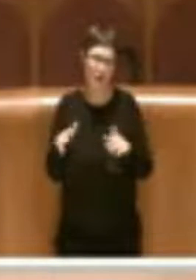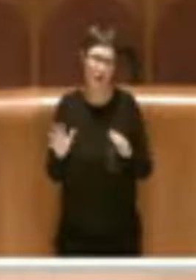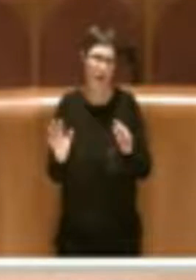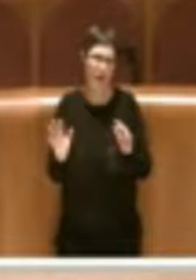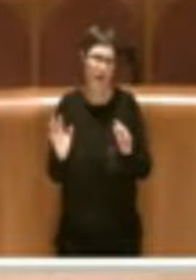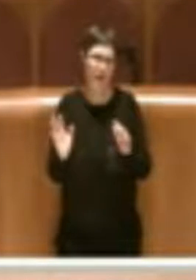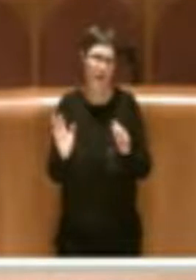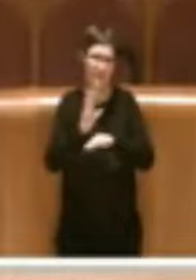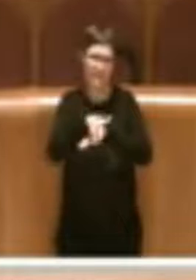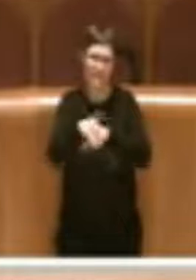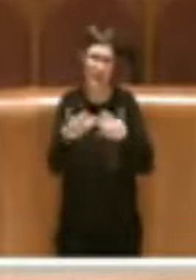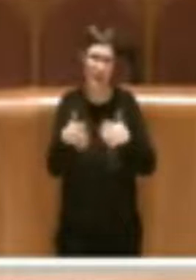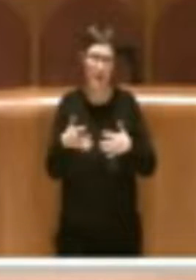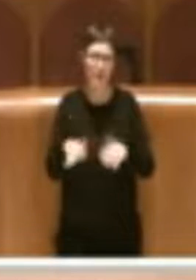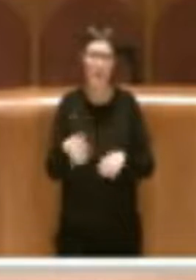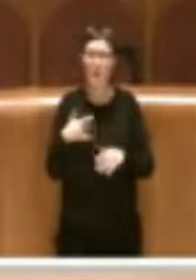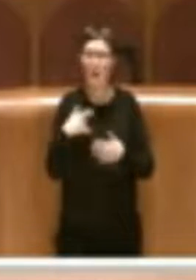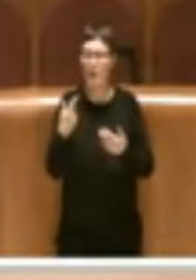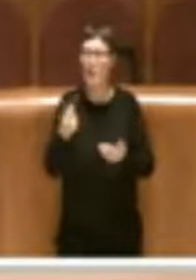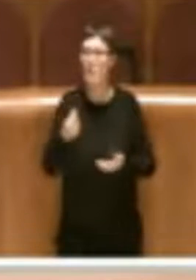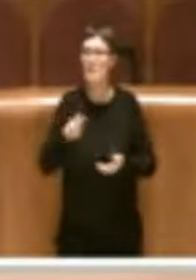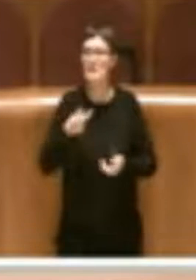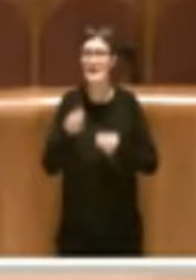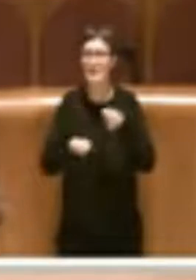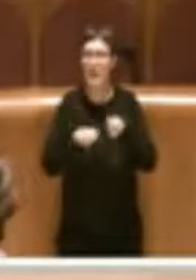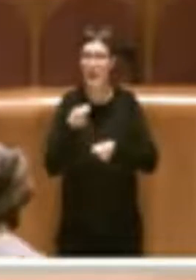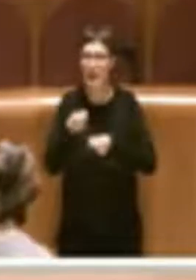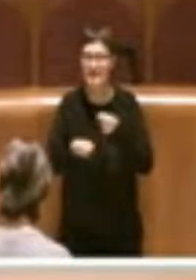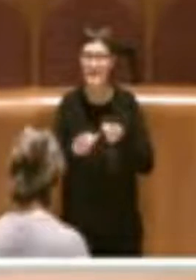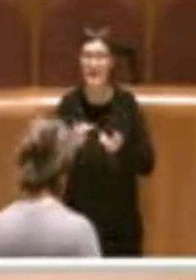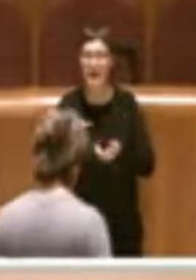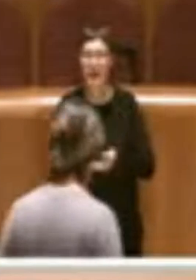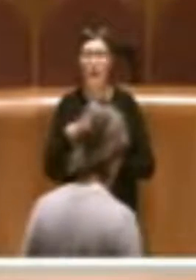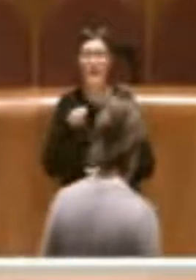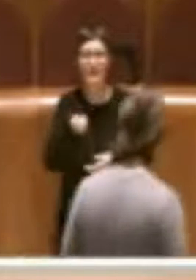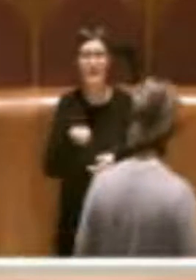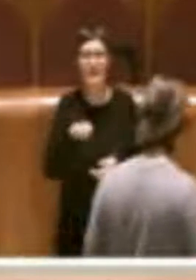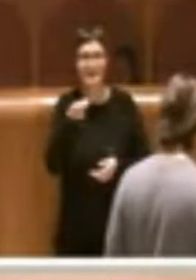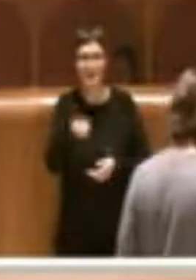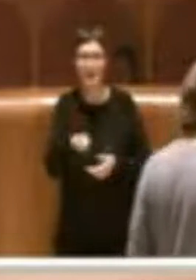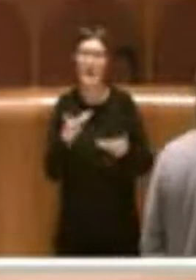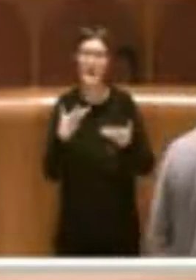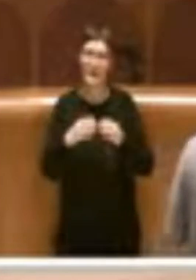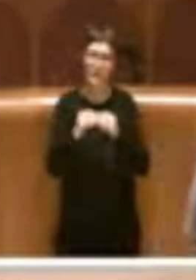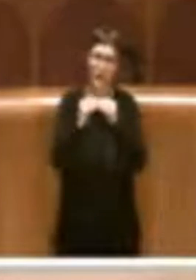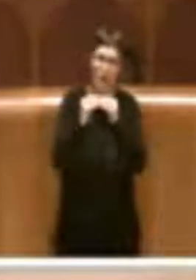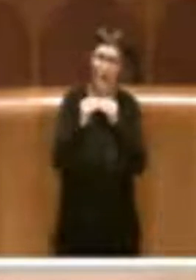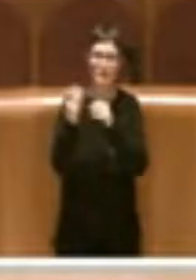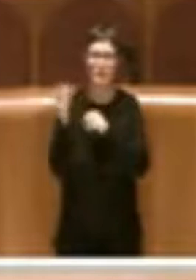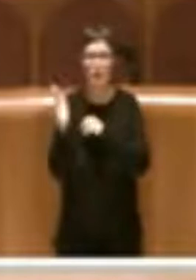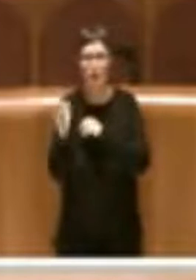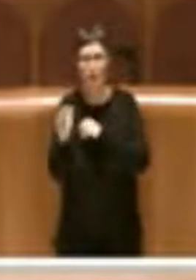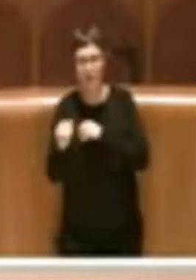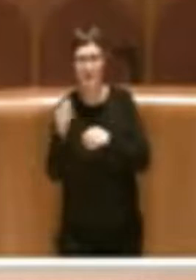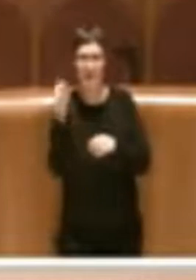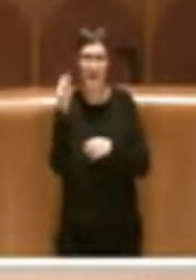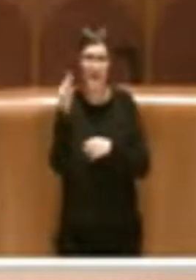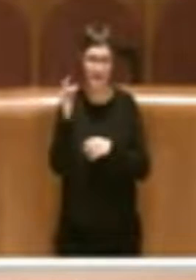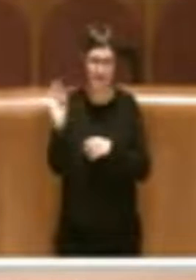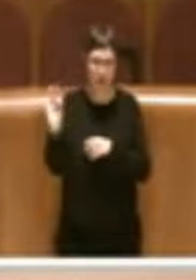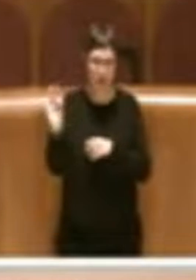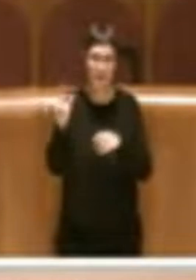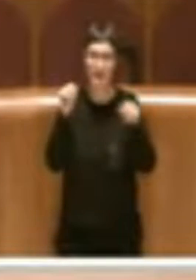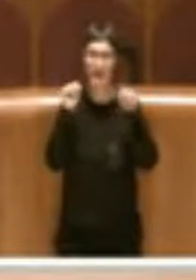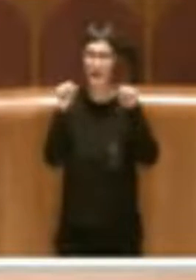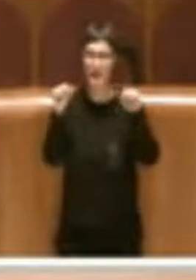per investimenti e manutenzione ordinaria e straordinaria nelle palestre scolastiche, che è stata messa a bilancio a partire